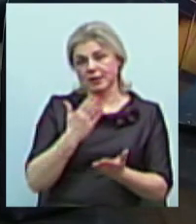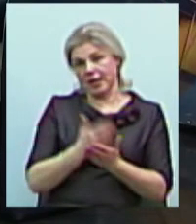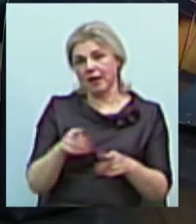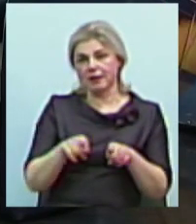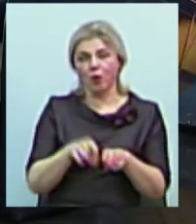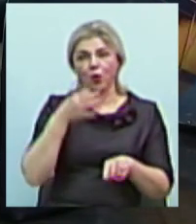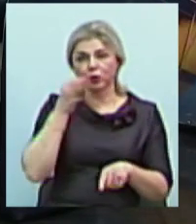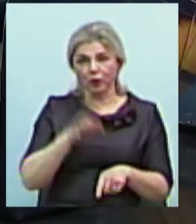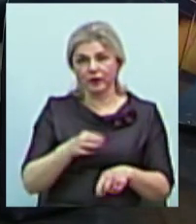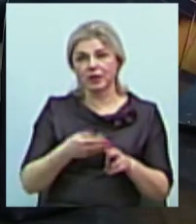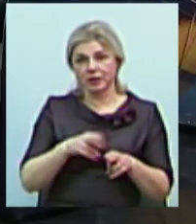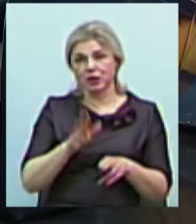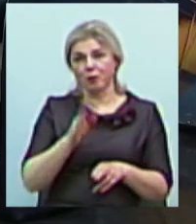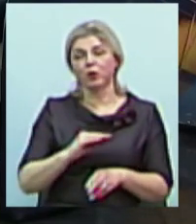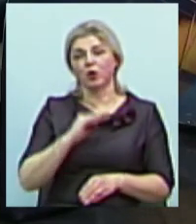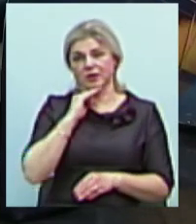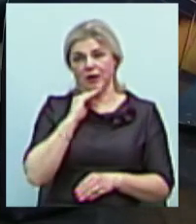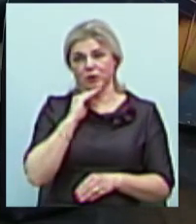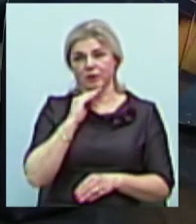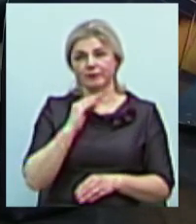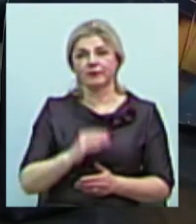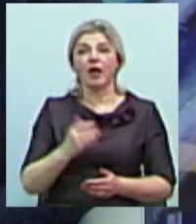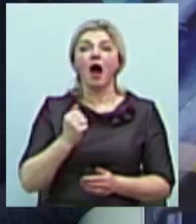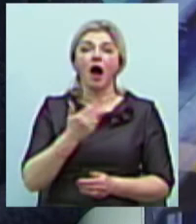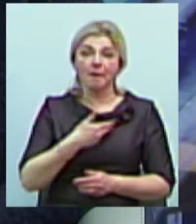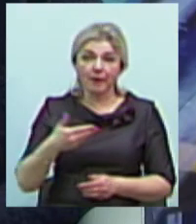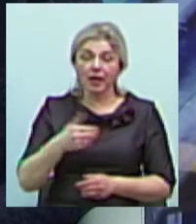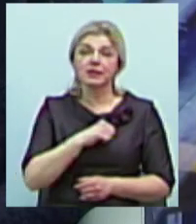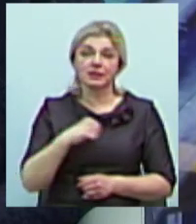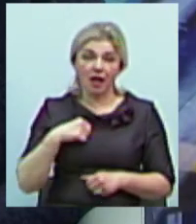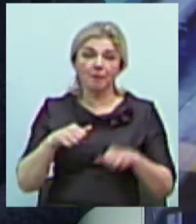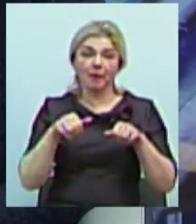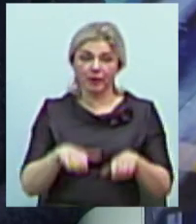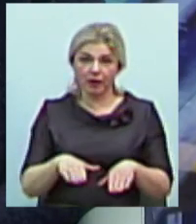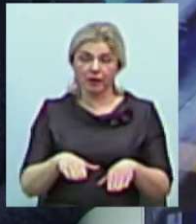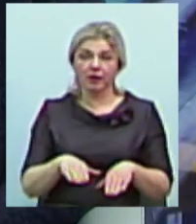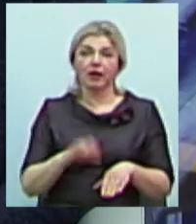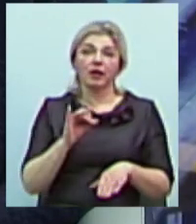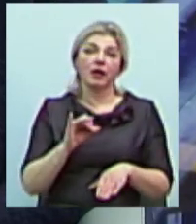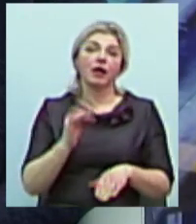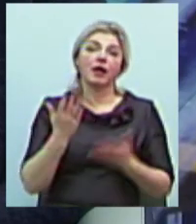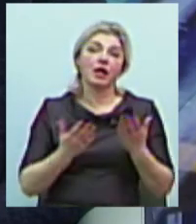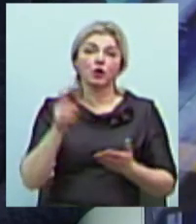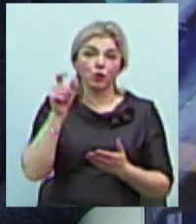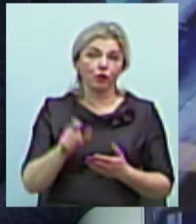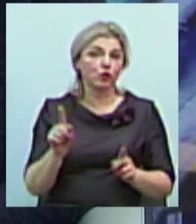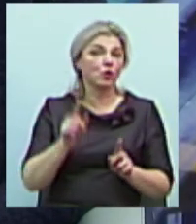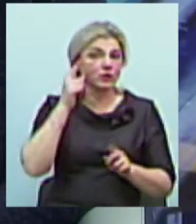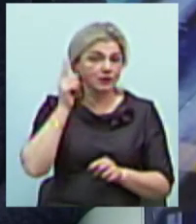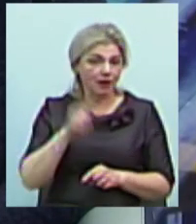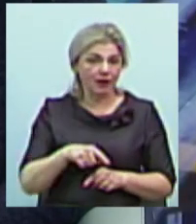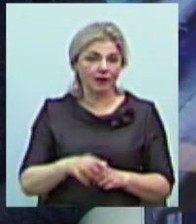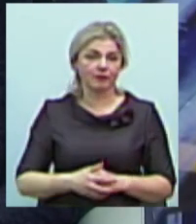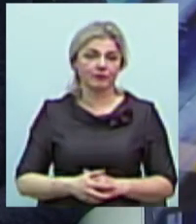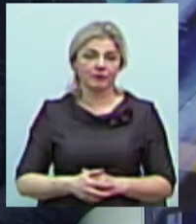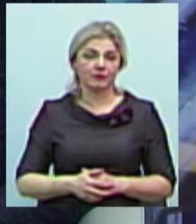я думаю, що цього буде достатньо. Ми самі приймемо рішення, не вони за нас. Але якщо ж людина щось знає... Знаєте, це